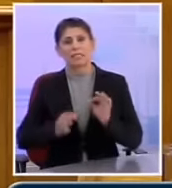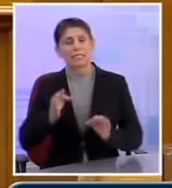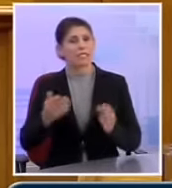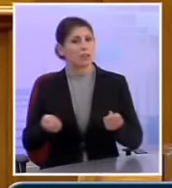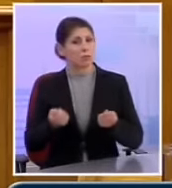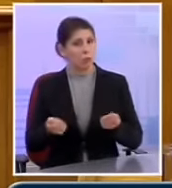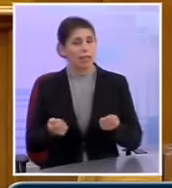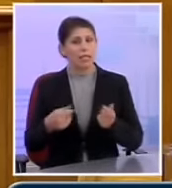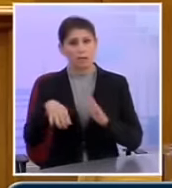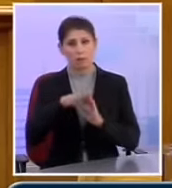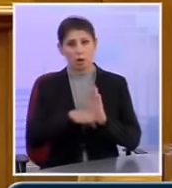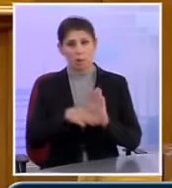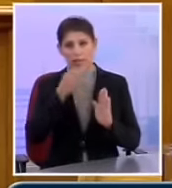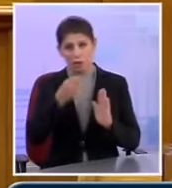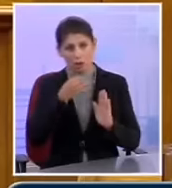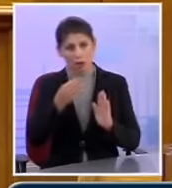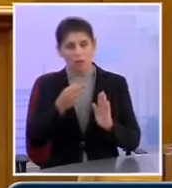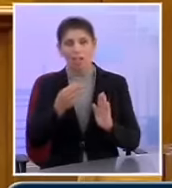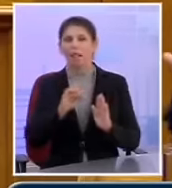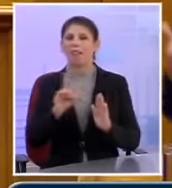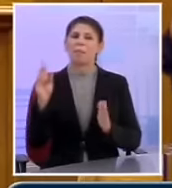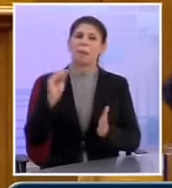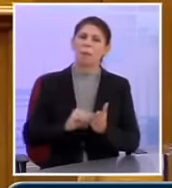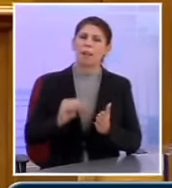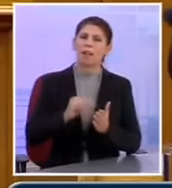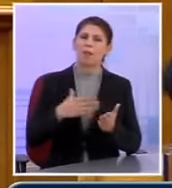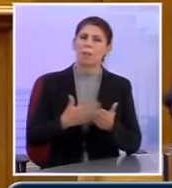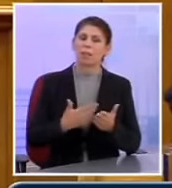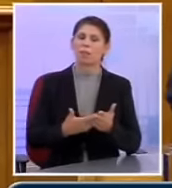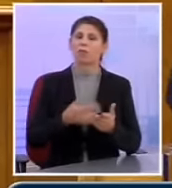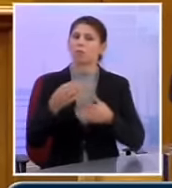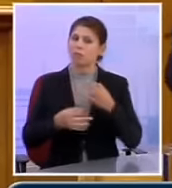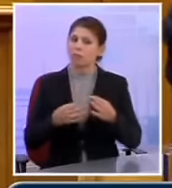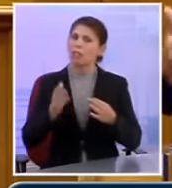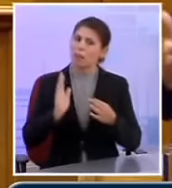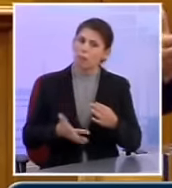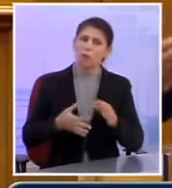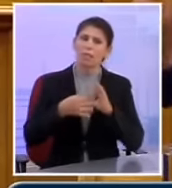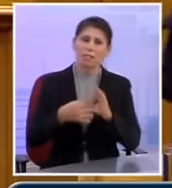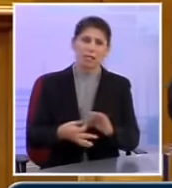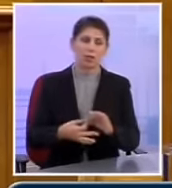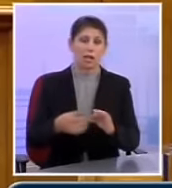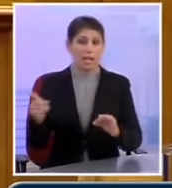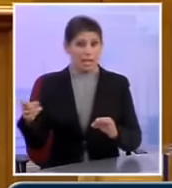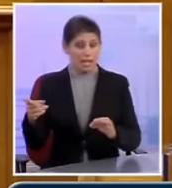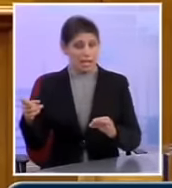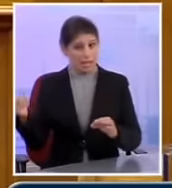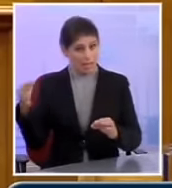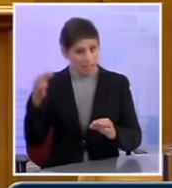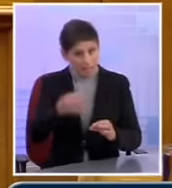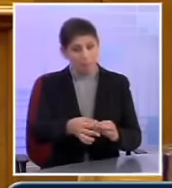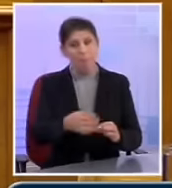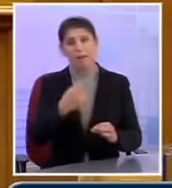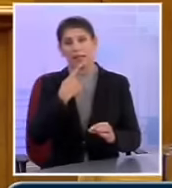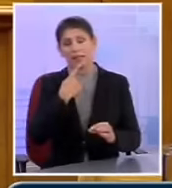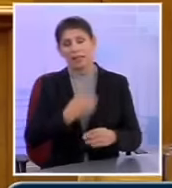έγινε στις προγραμματικές δηλώσεις να μην επαναλαμβάνει επιχειρήματα που διευκρινίζονται για να μπορούμε να συνεχίσουμε. Είπατε κύριε